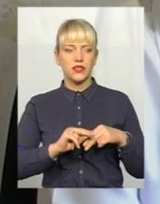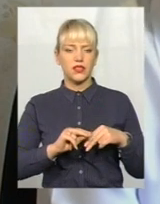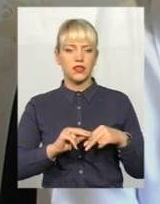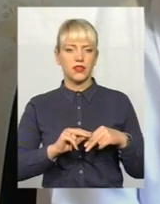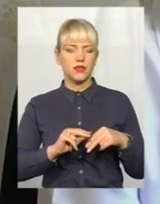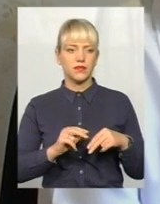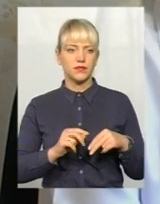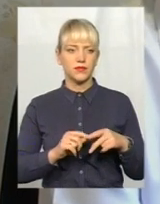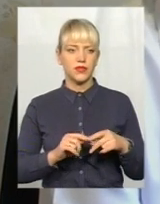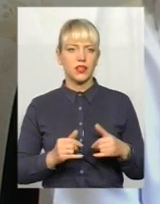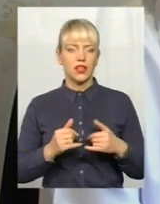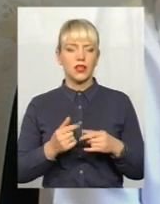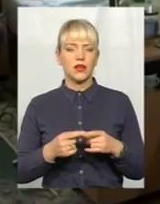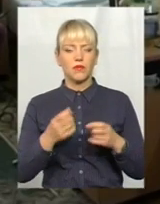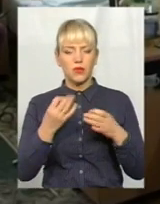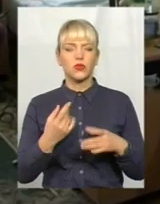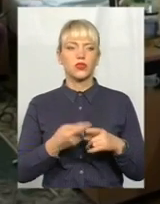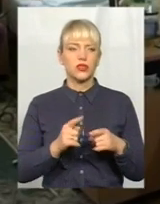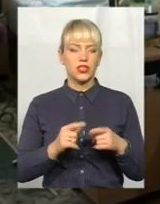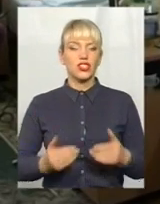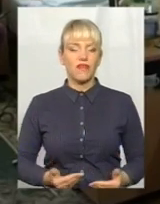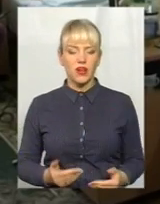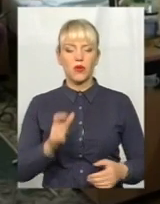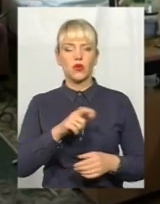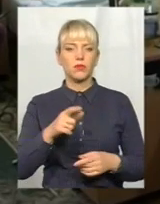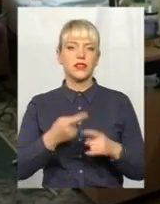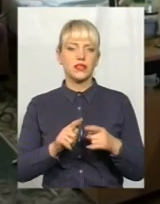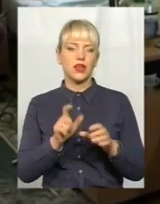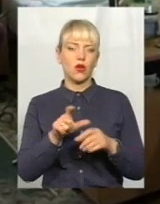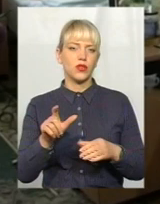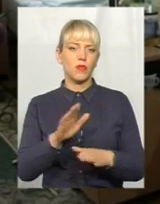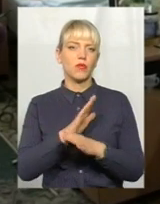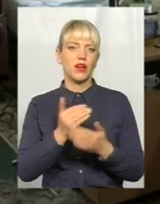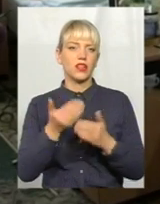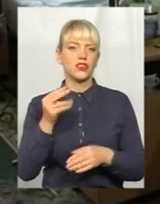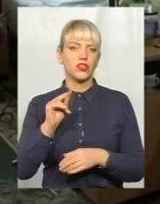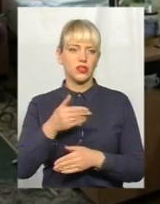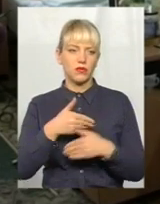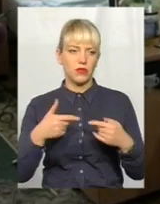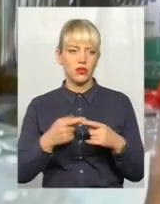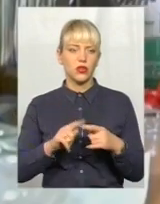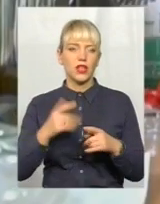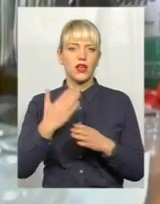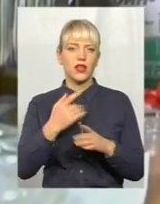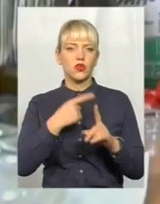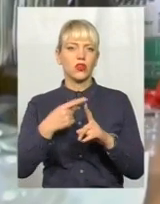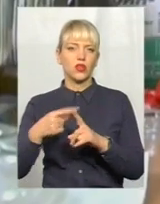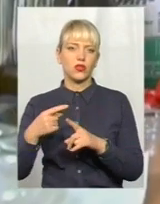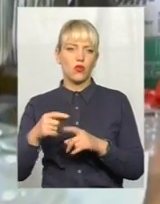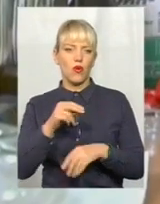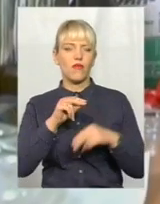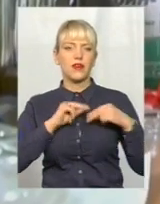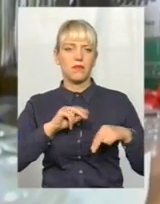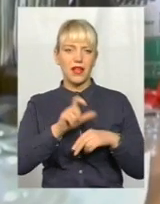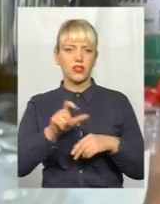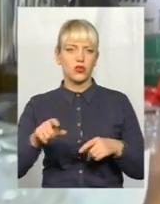Просто ці люди помірають раніше нас. Палати обладнали за власні кошти лікарні. Тут є і додатковий персонал, родичам дозволяють